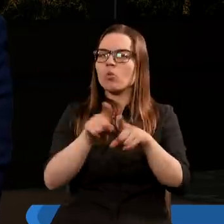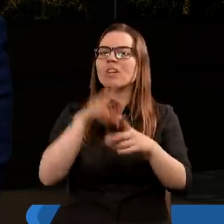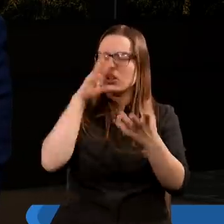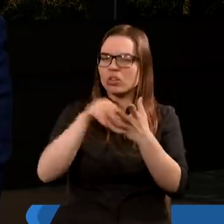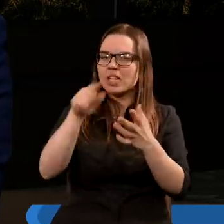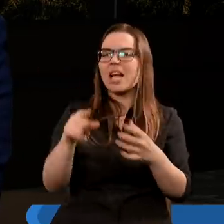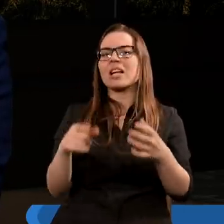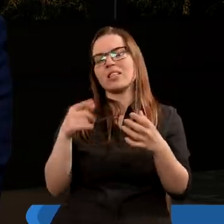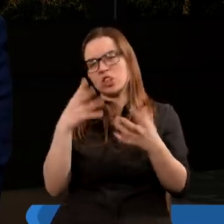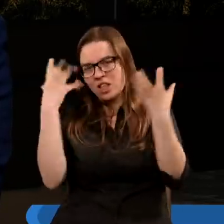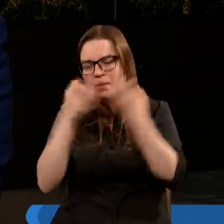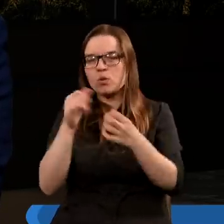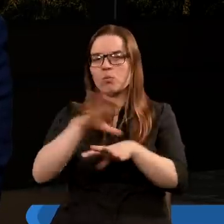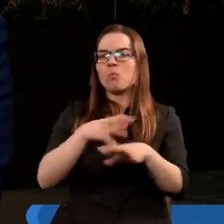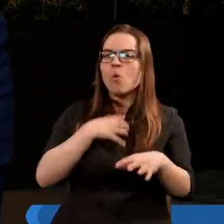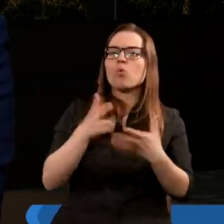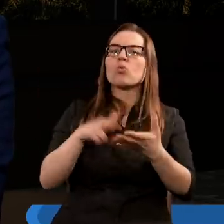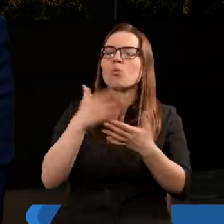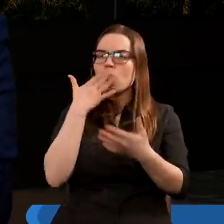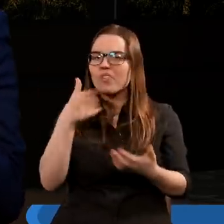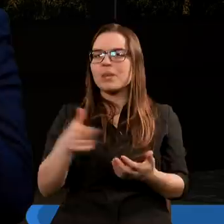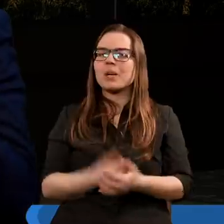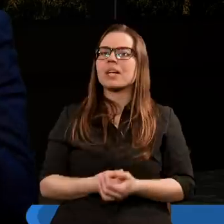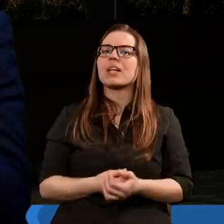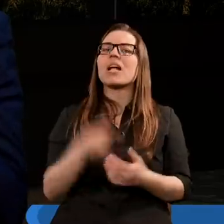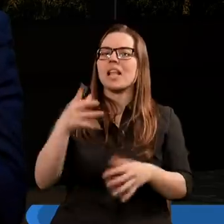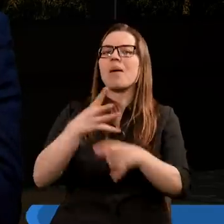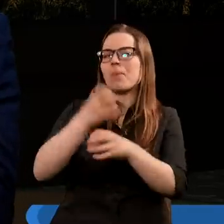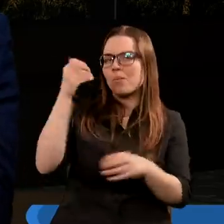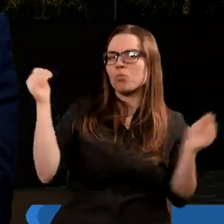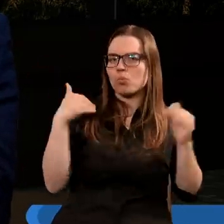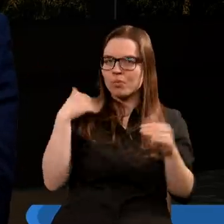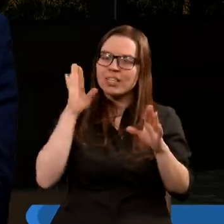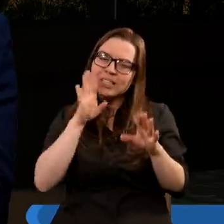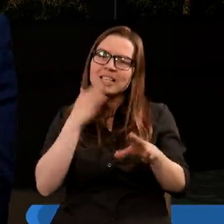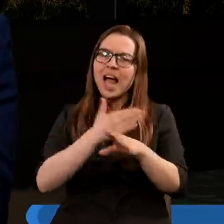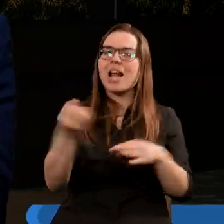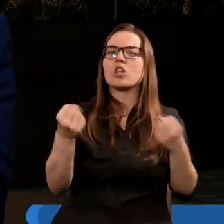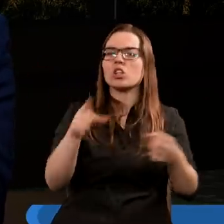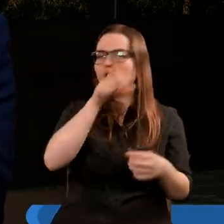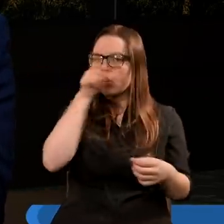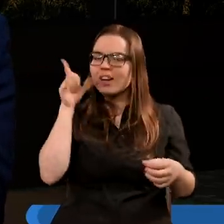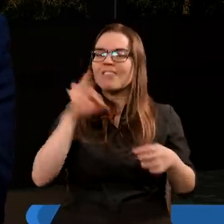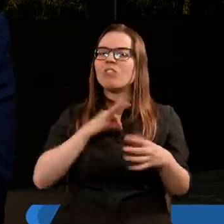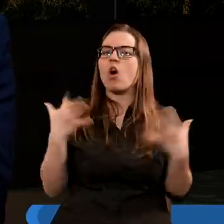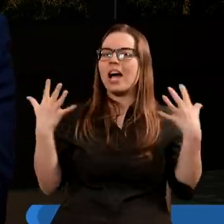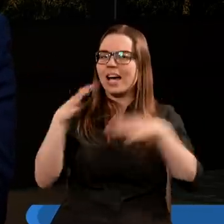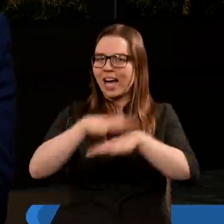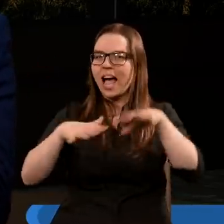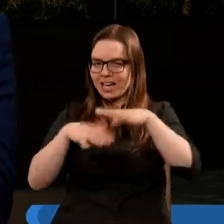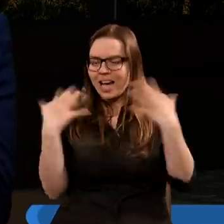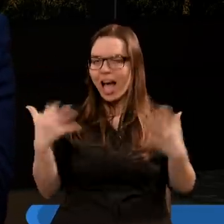tej plagi ciemności i tego bólu, o którym mówimy. Czyli żeby ten Babilon mógł dalej trzymać tych ludzi w swoich rękach,